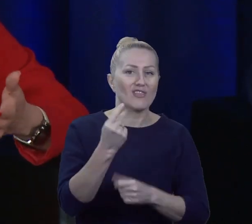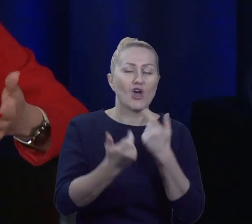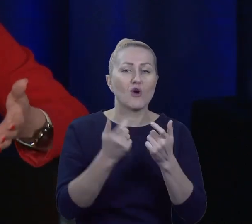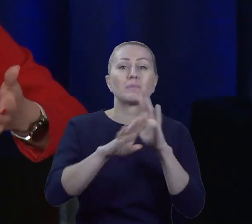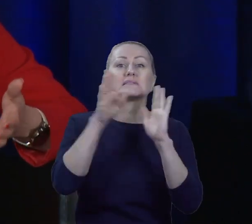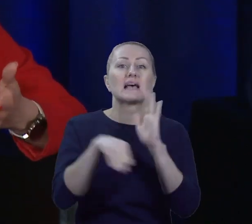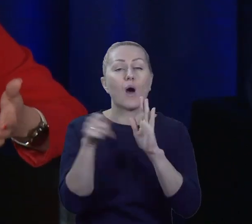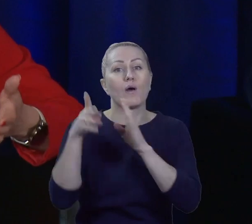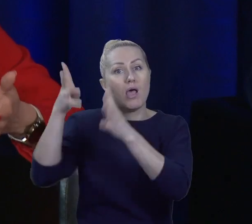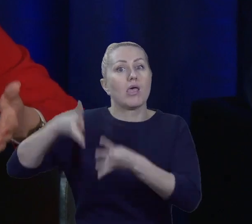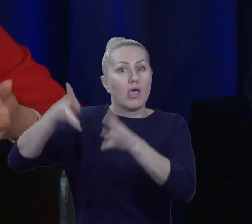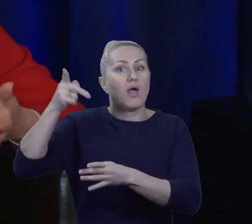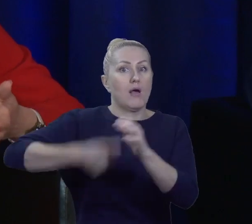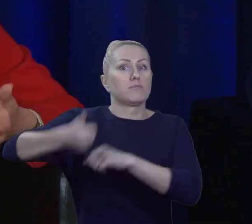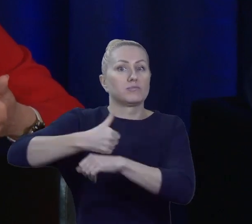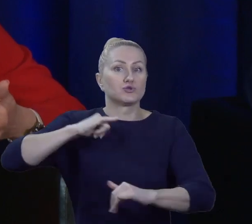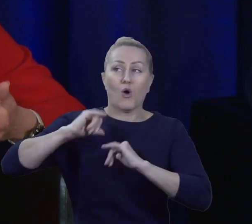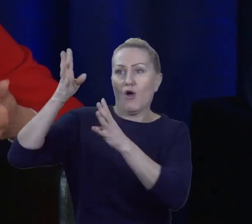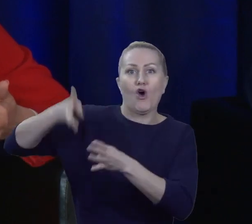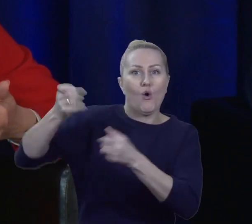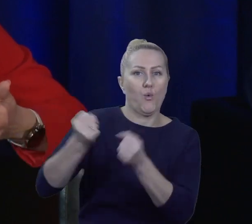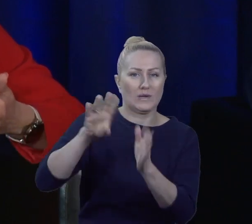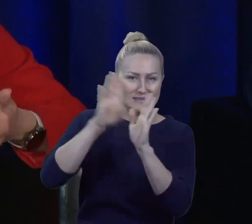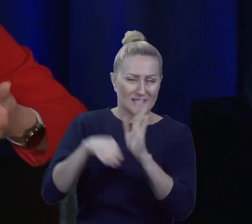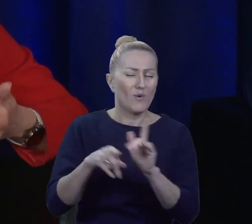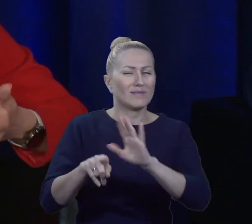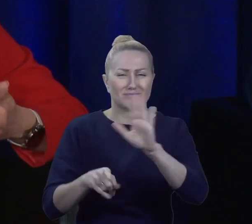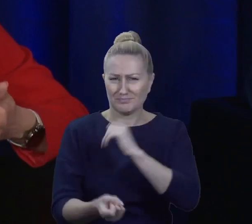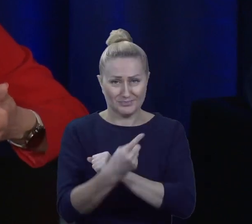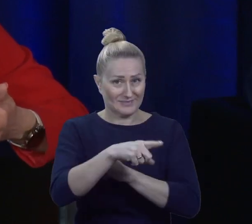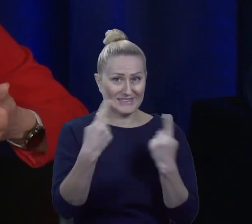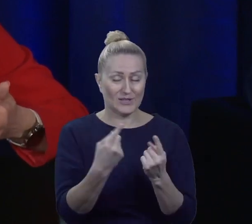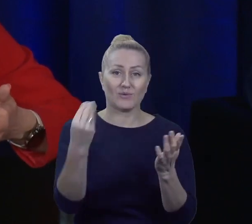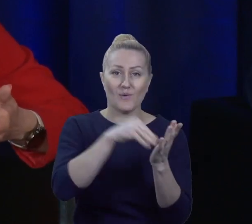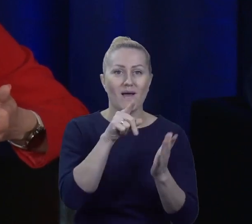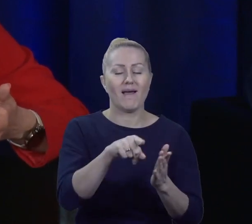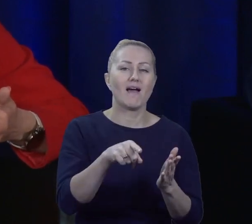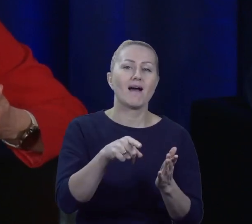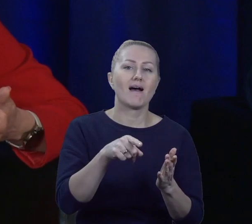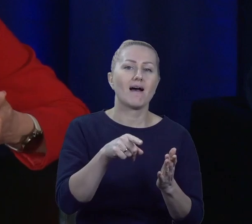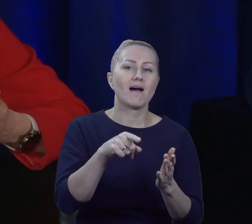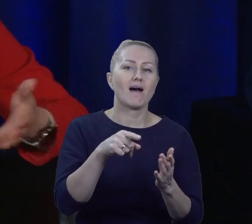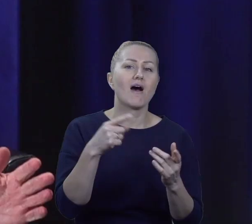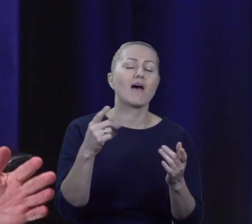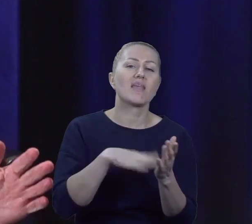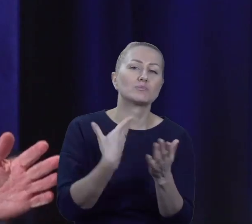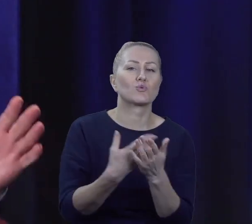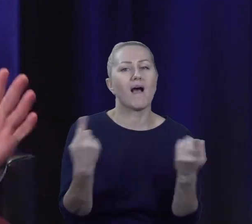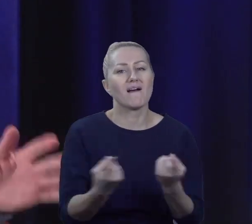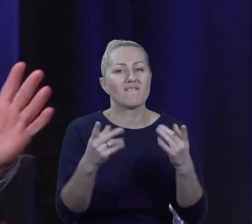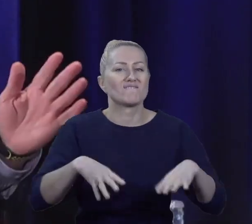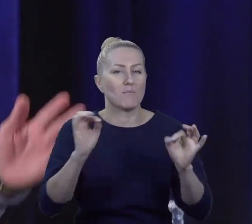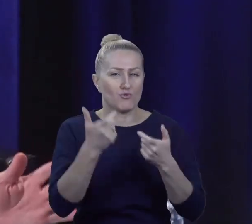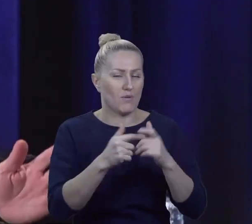gazety. Już akurat kuriozalną sytuacją jest kwestia zamieszczenia tam materiału wyborczego. No to już jest